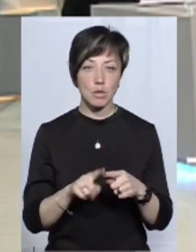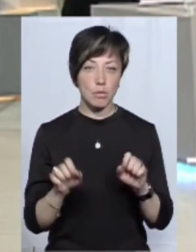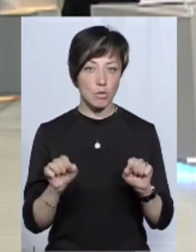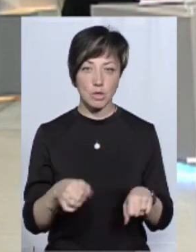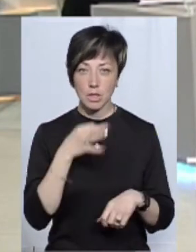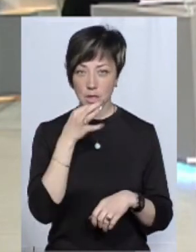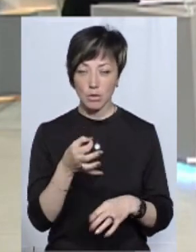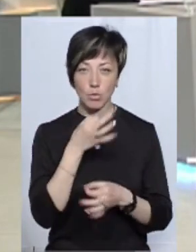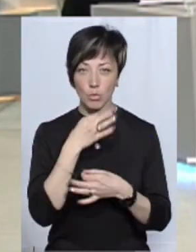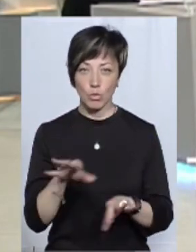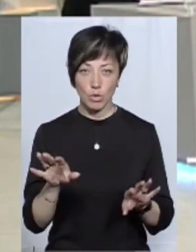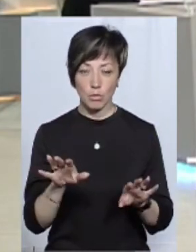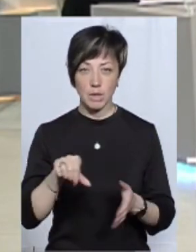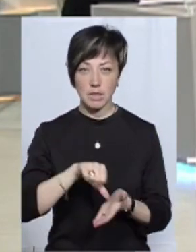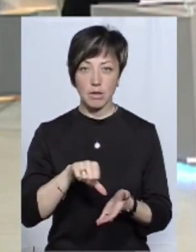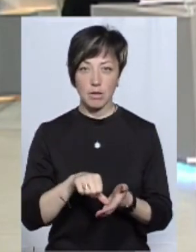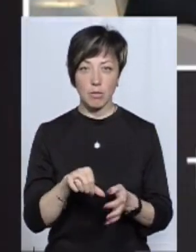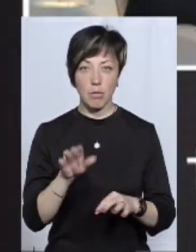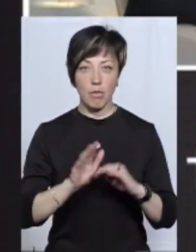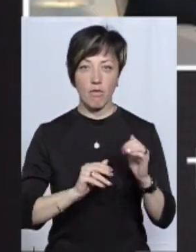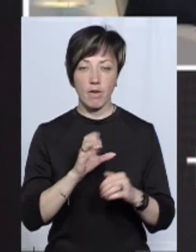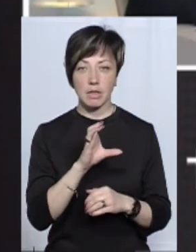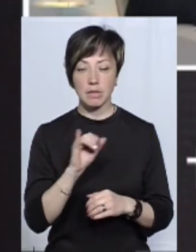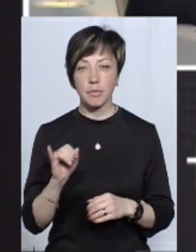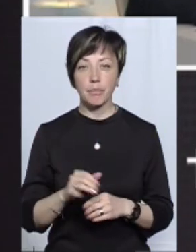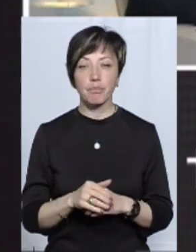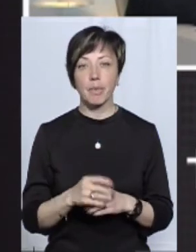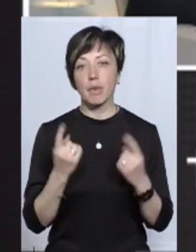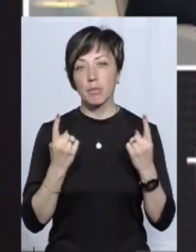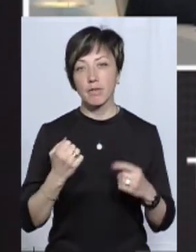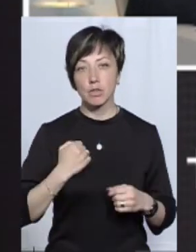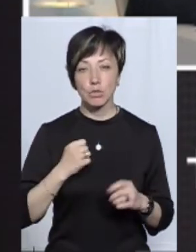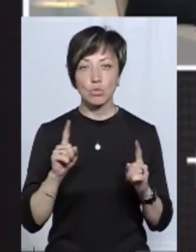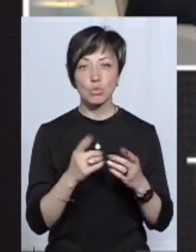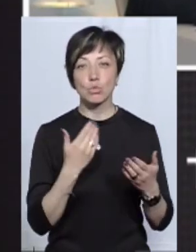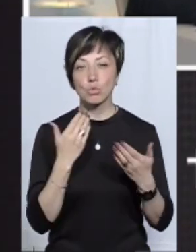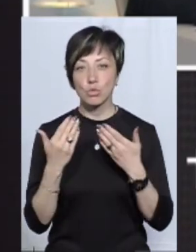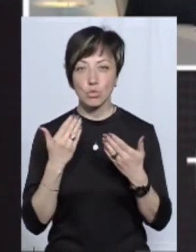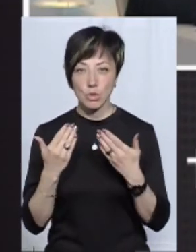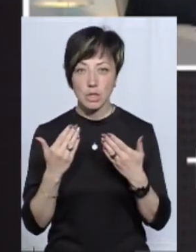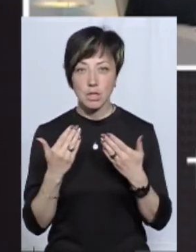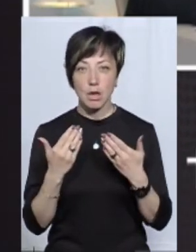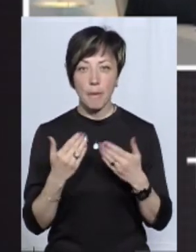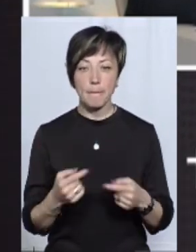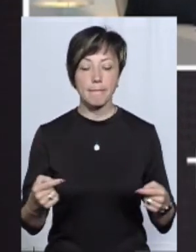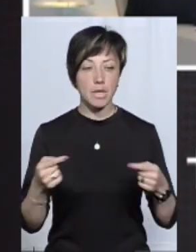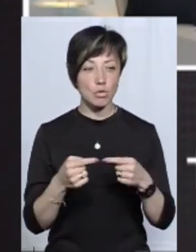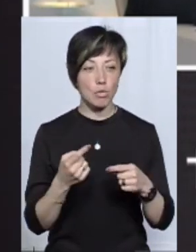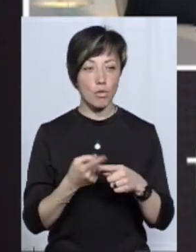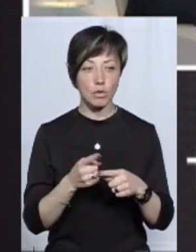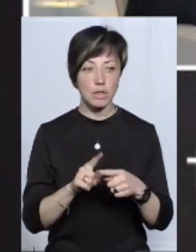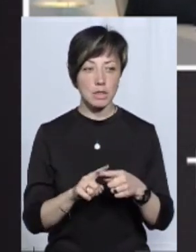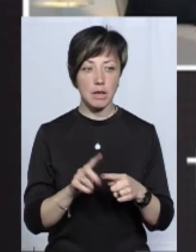можна сказати про представника будь-якої професії. На превеликий жаль. Що стосується, безумовно, це